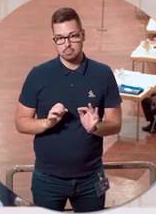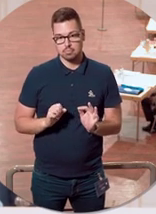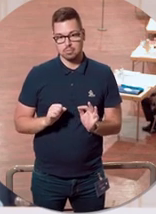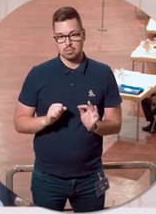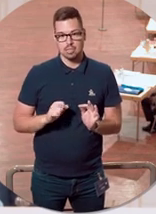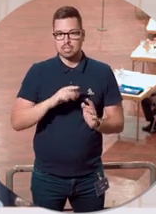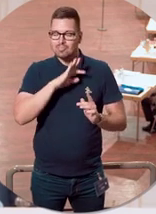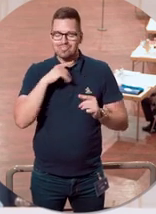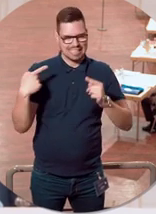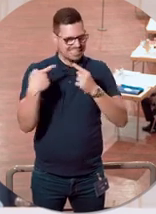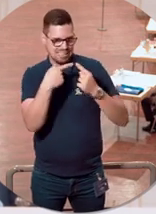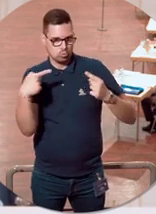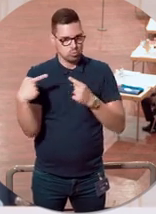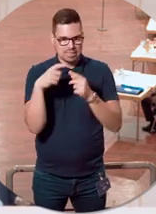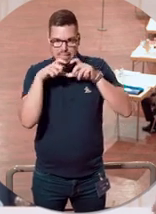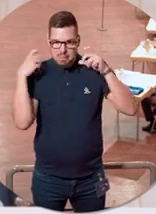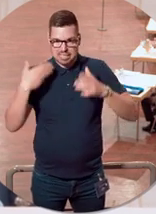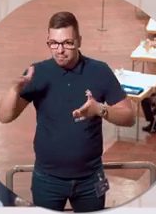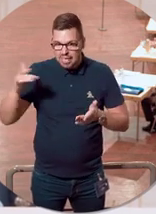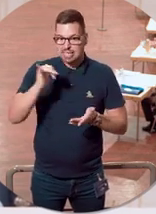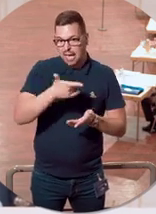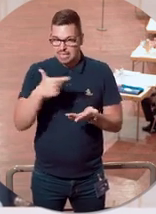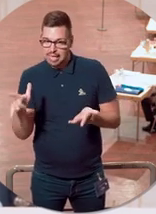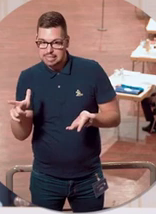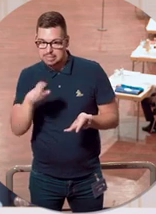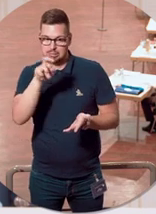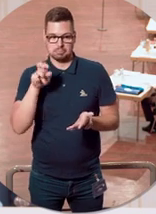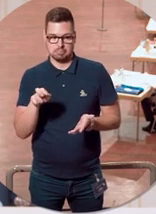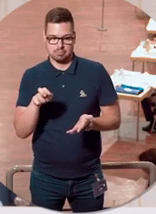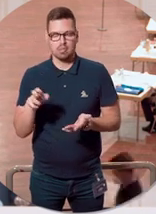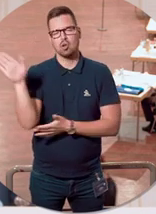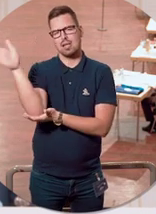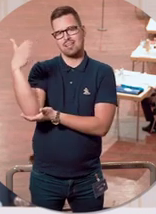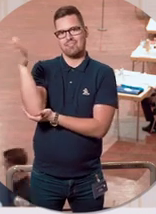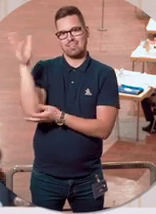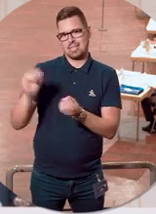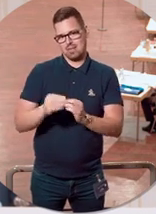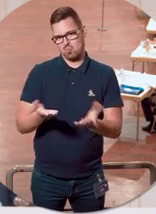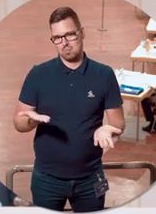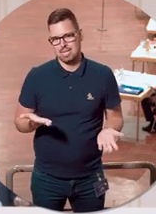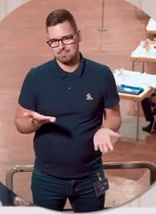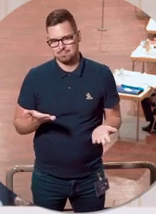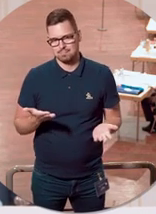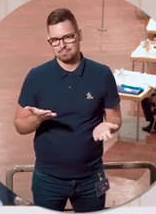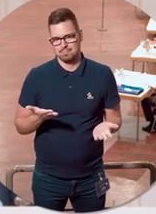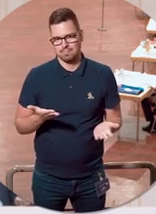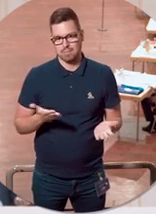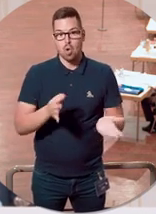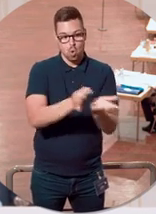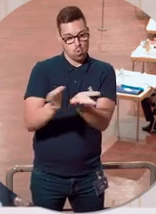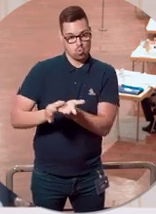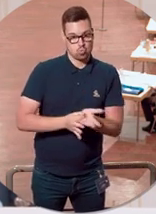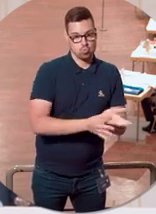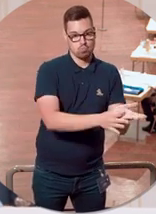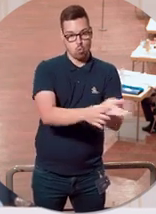sehr stark diskutiert. Das hat vielleicht auch was mit dem Wetter zu tun und da haben ja auch einige Kommunen die